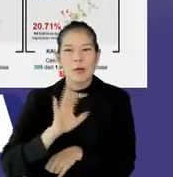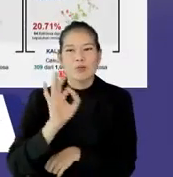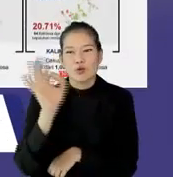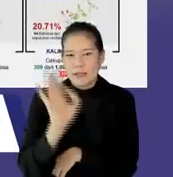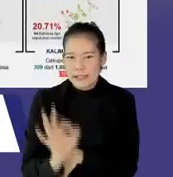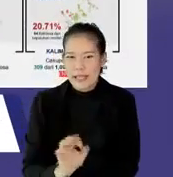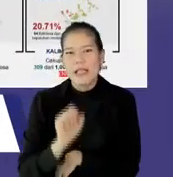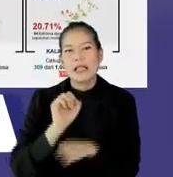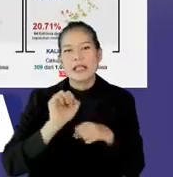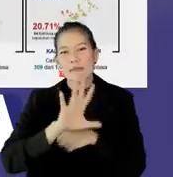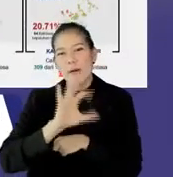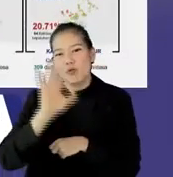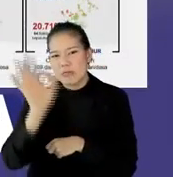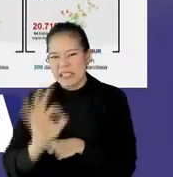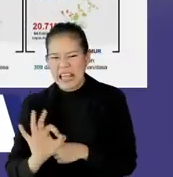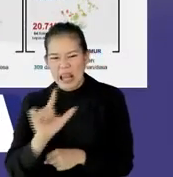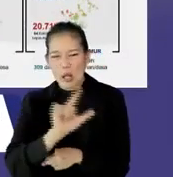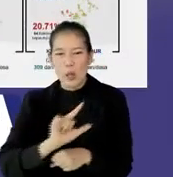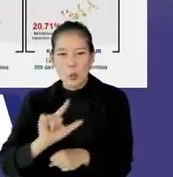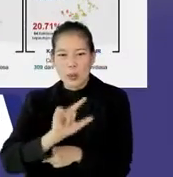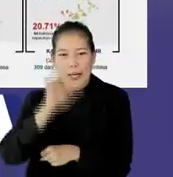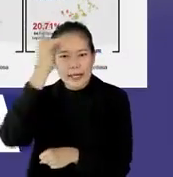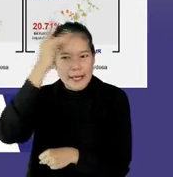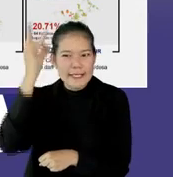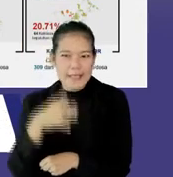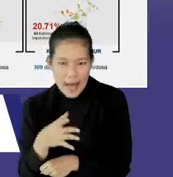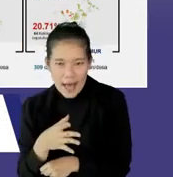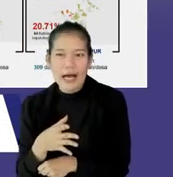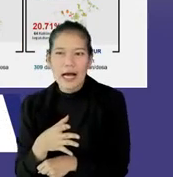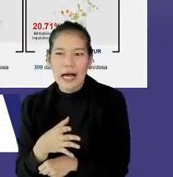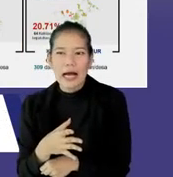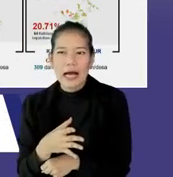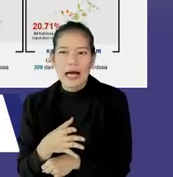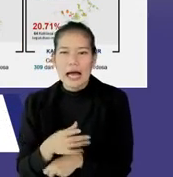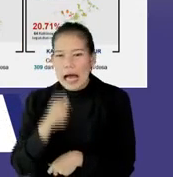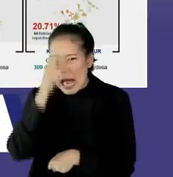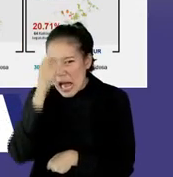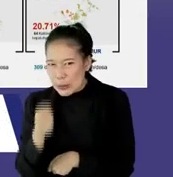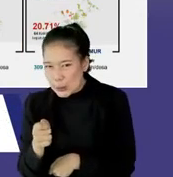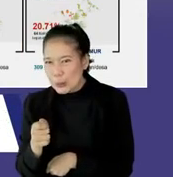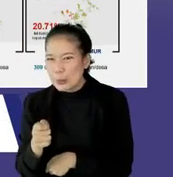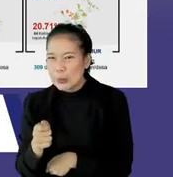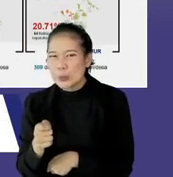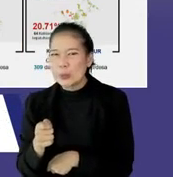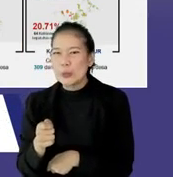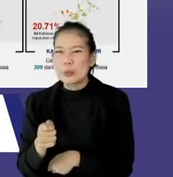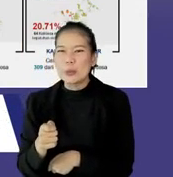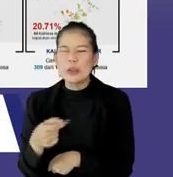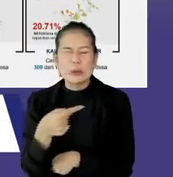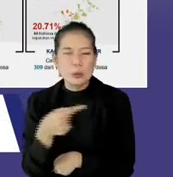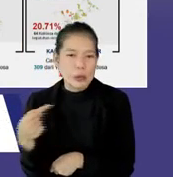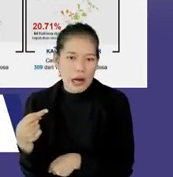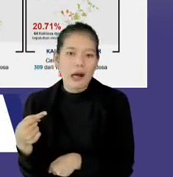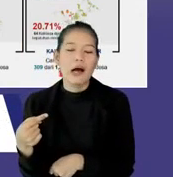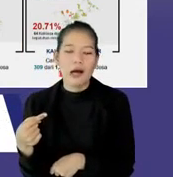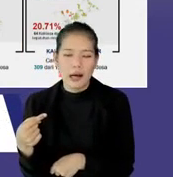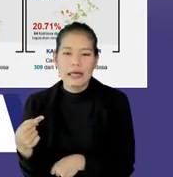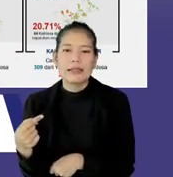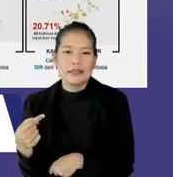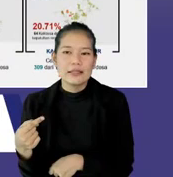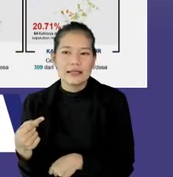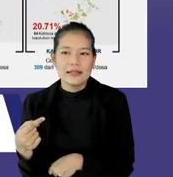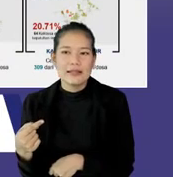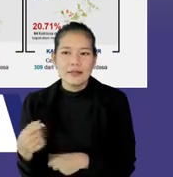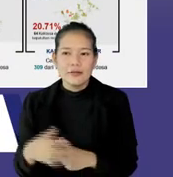persen, 50 persen, kelurahan dan desa yang ada di provinsi tersebut, memiliki kepatuhan menggunakan masker, dan jaga jarak yang rendah. Jadi,